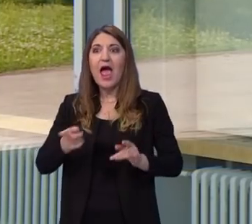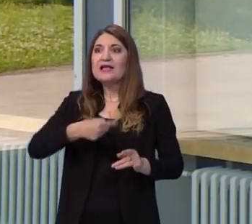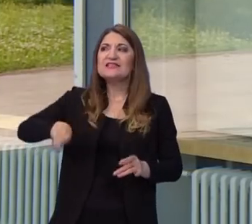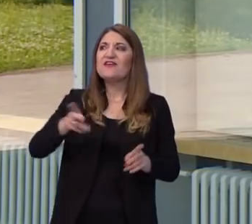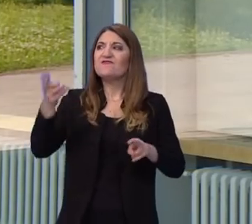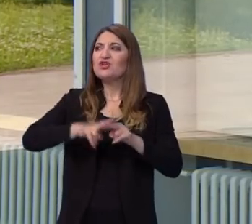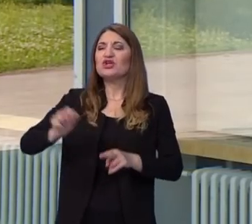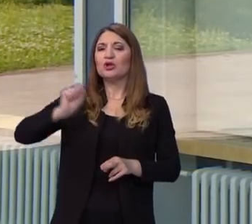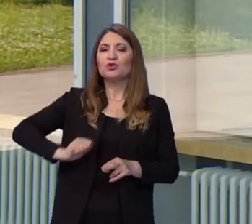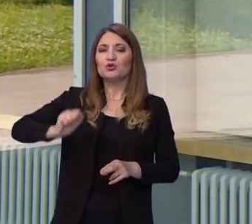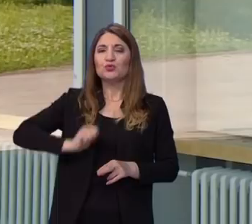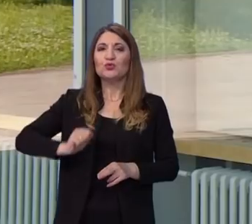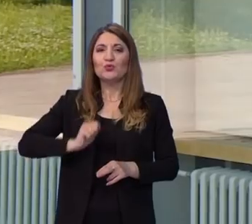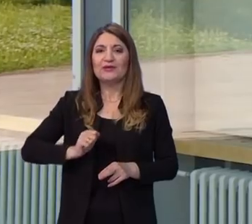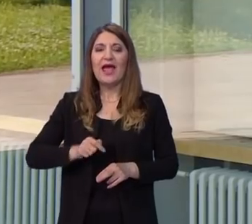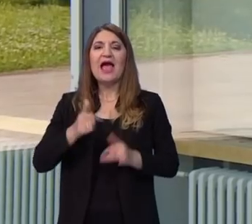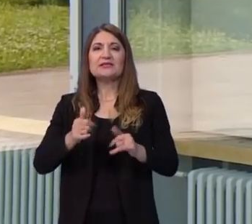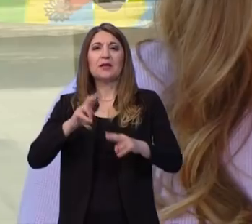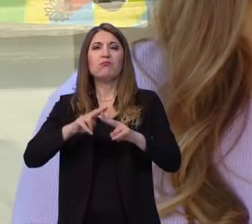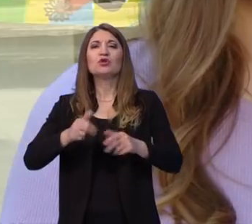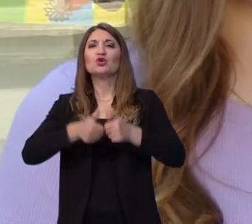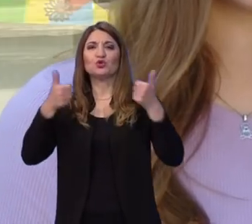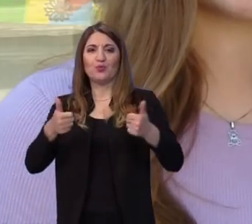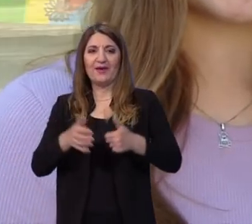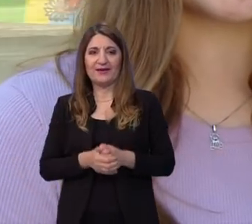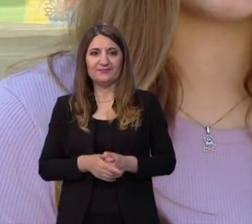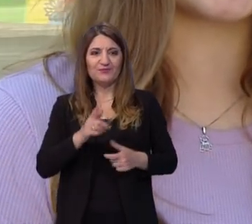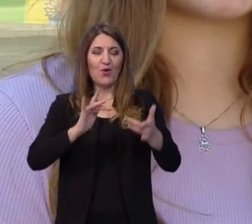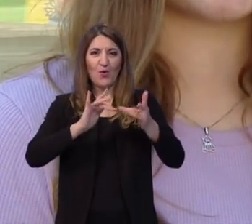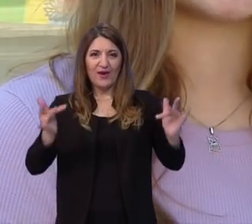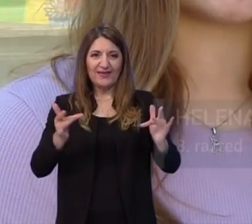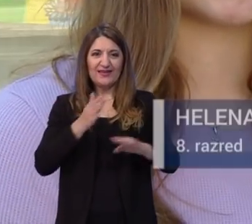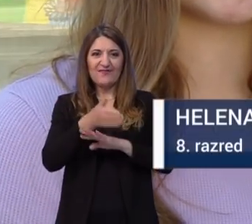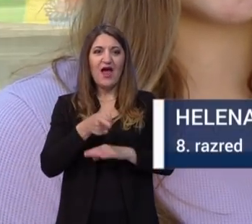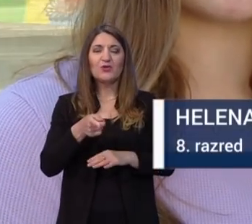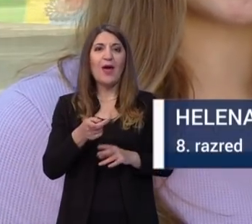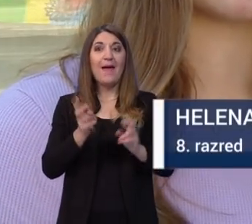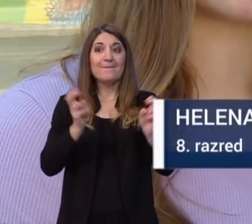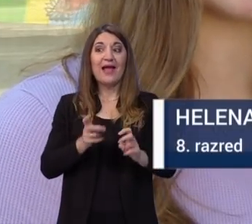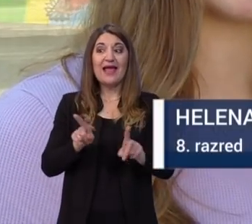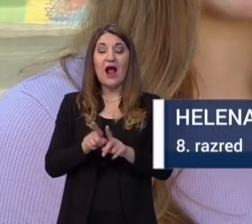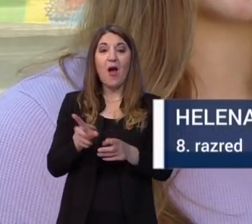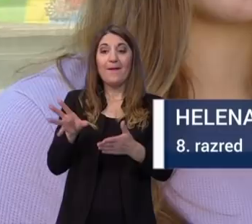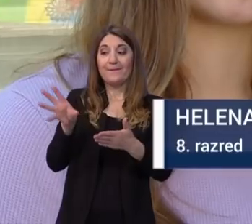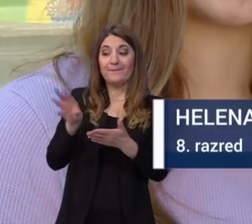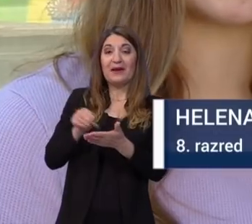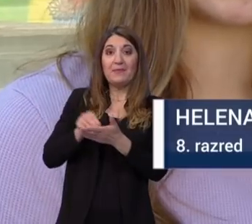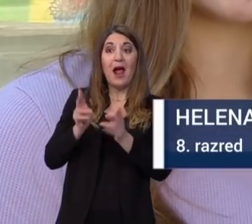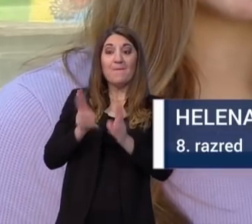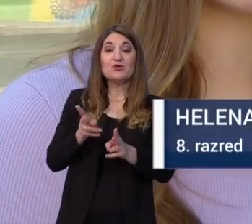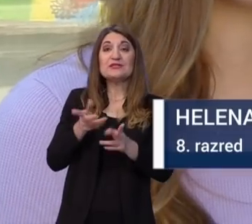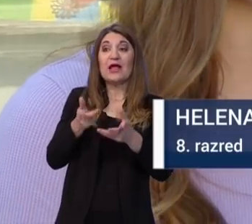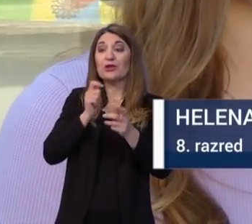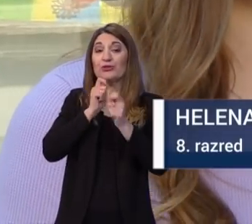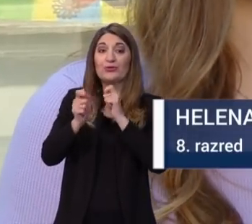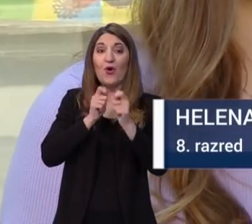potrudili do kraja i mislim da će to biti sad super. Na online testima je bilo prepisivanja jer uvijek možeš se s nekime dogovoriti.